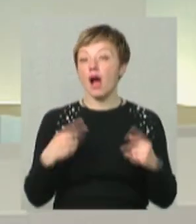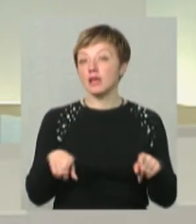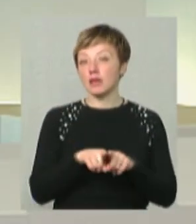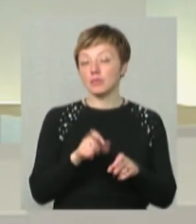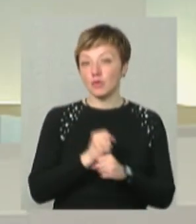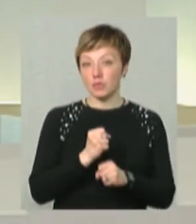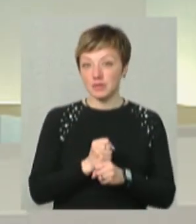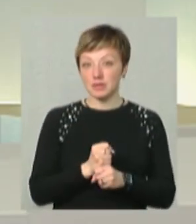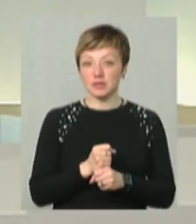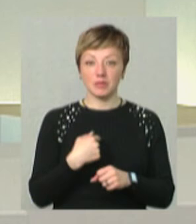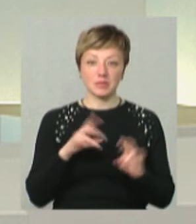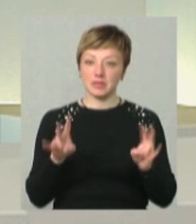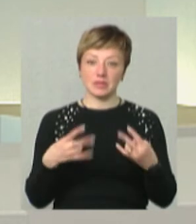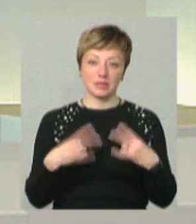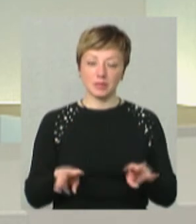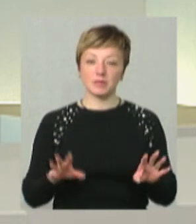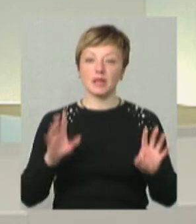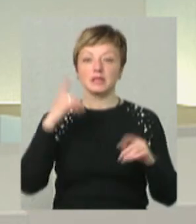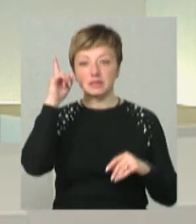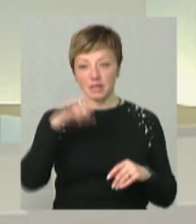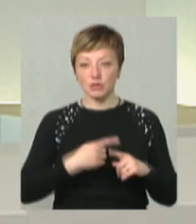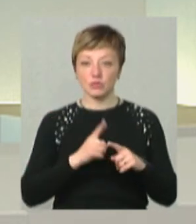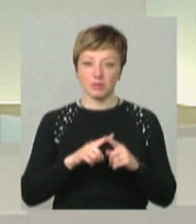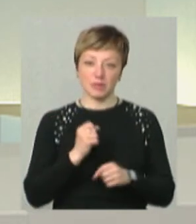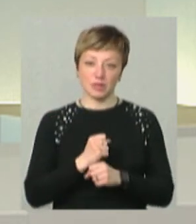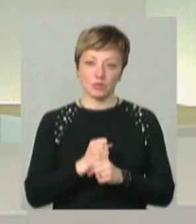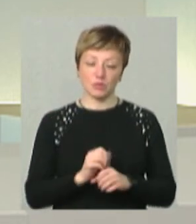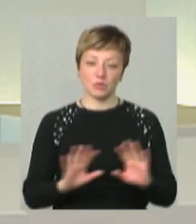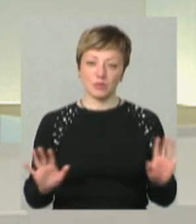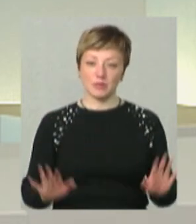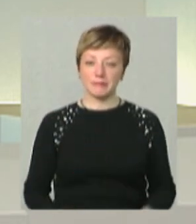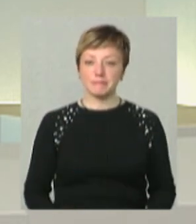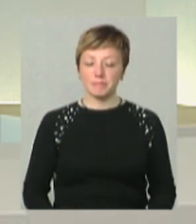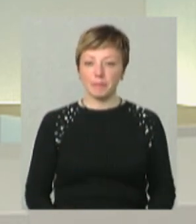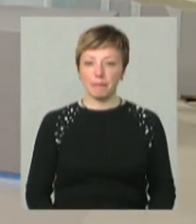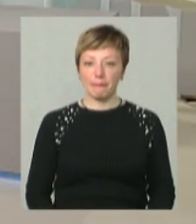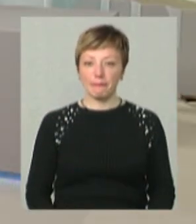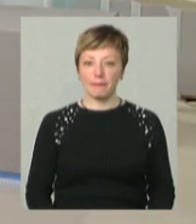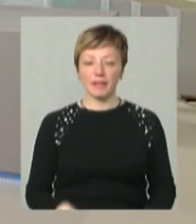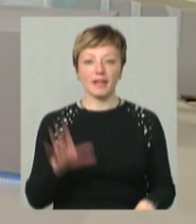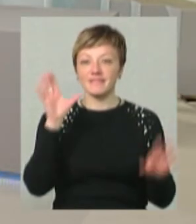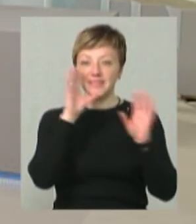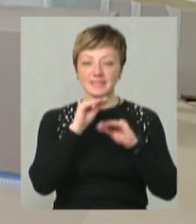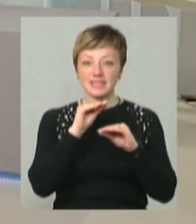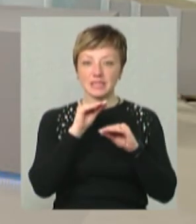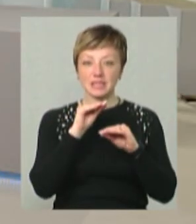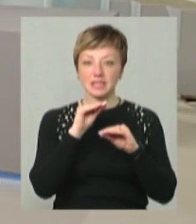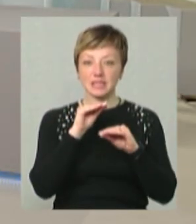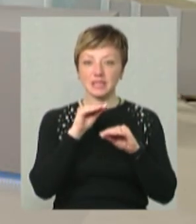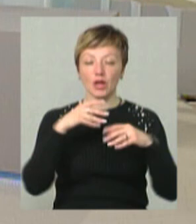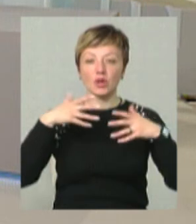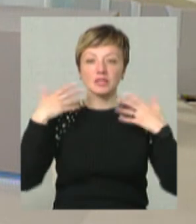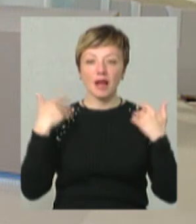там робиться всередині. Нам цього й не треба. Я знаю, що це працює. Я насправді скажу вам, не встигла, ну, не зуміла